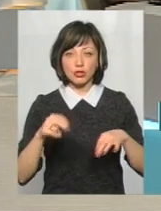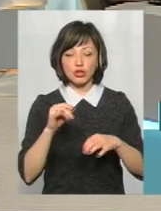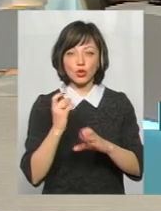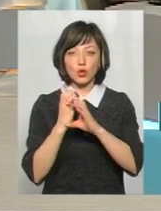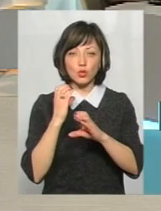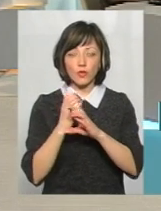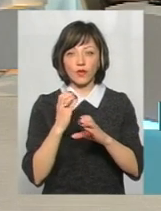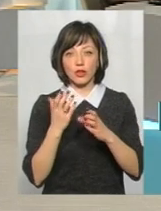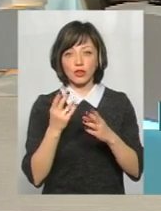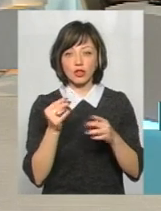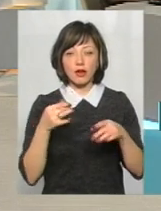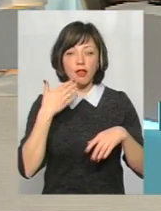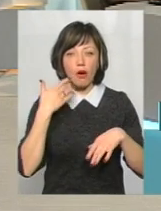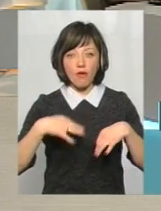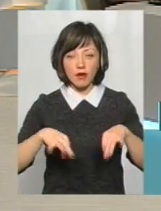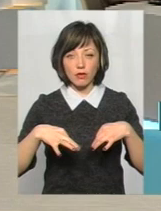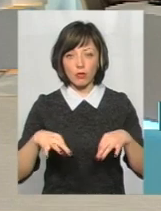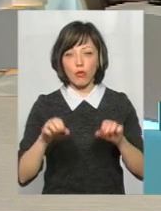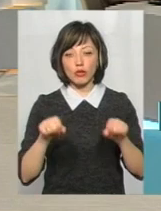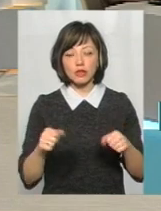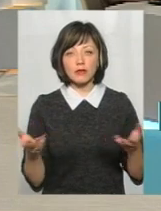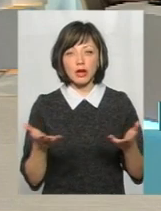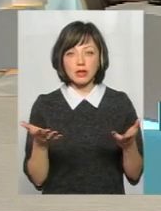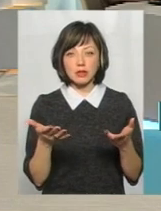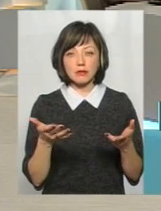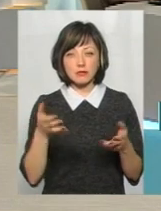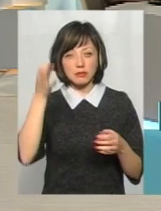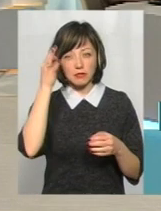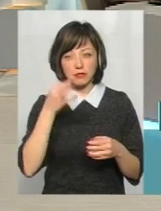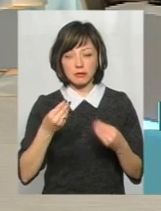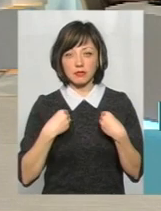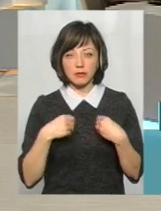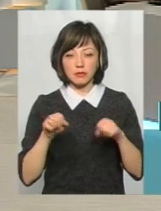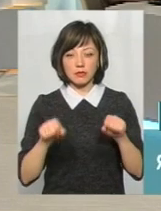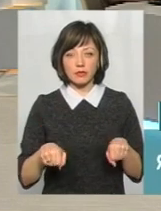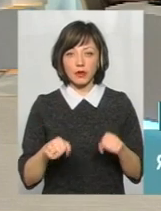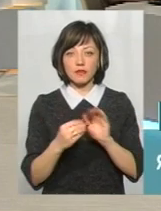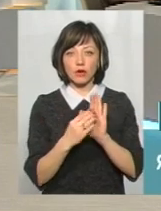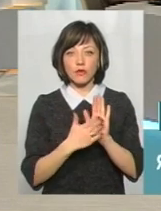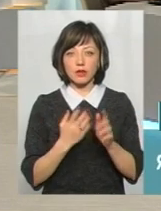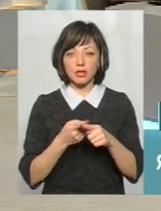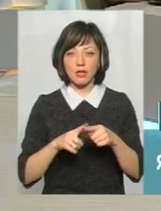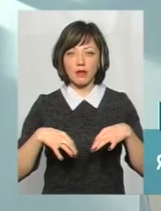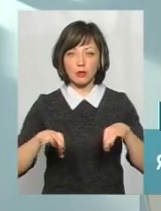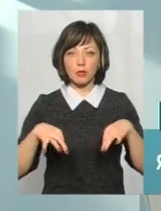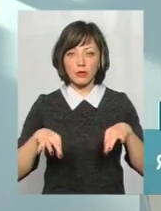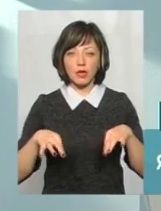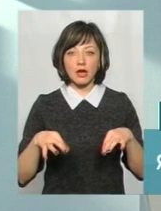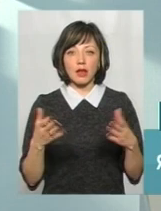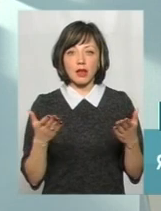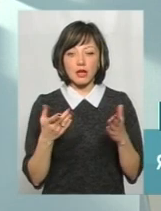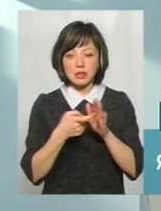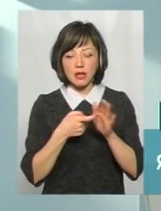грузовий, чи не грузовий, чи легковий. Можливо, якісь зацепки, які нам дадуть якусь змогу встановити, що це автомобіль. Наприклад, якась